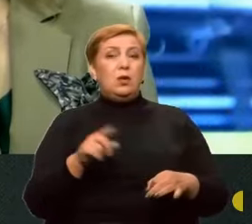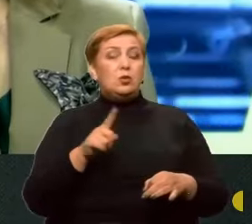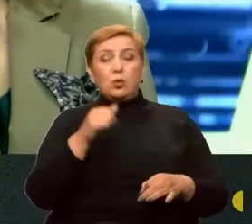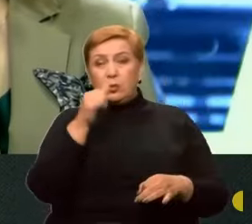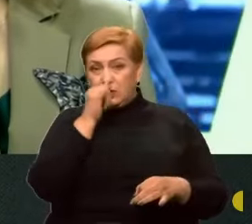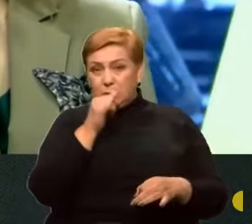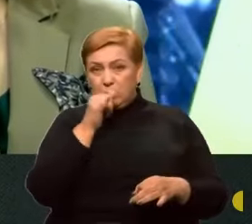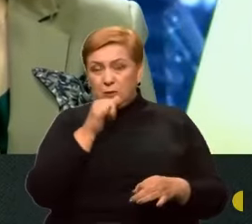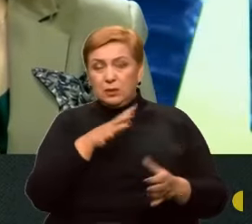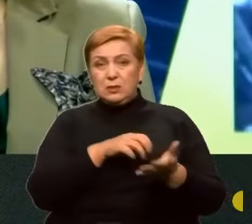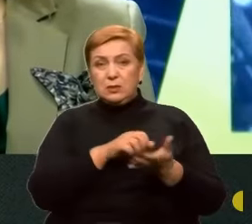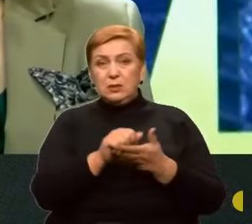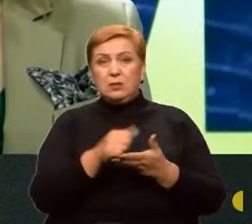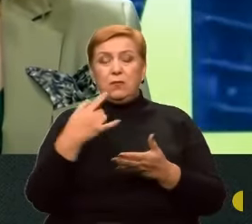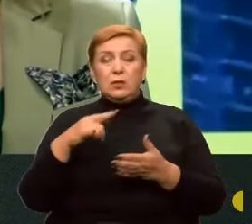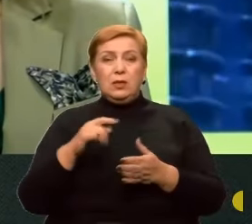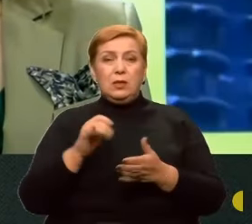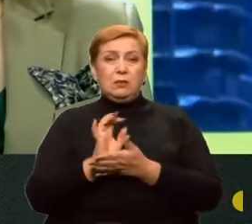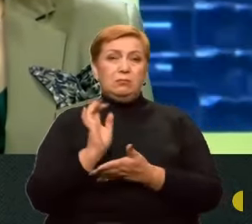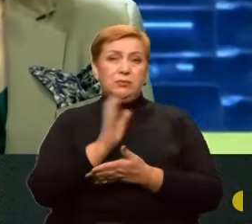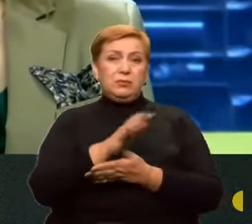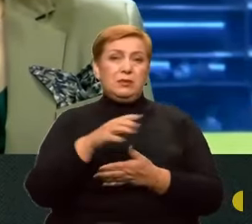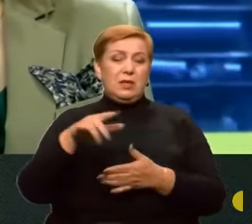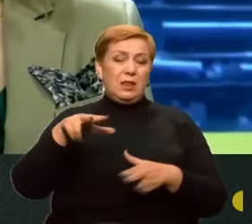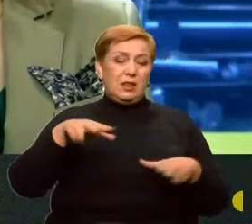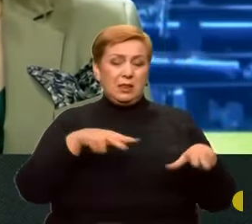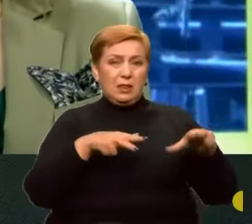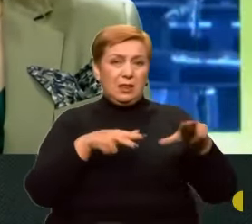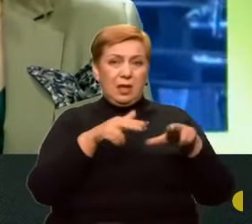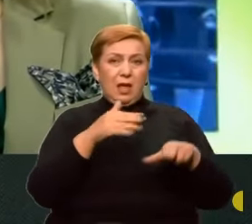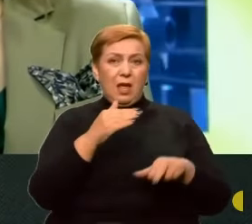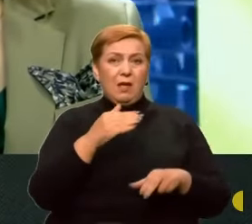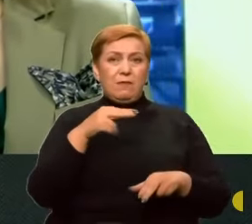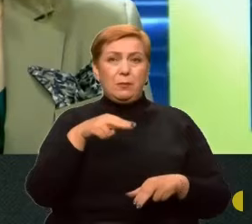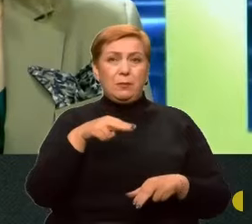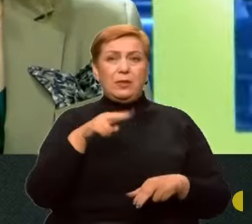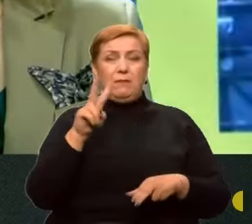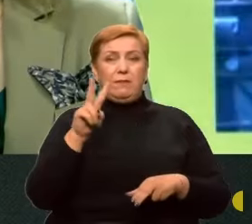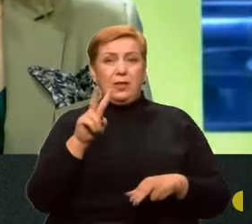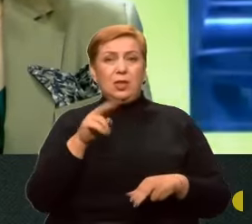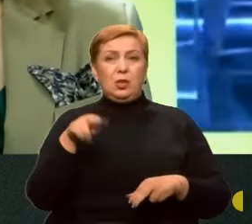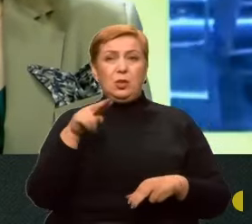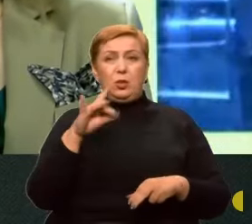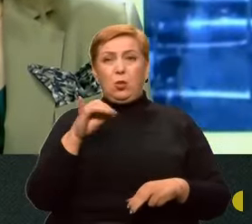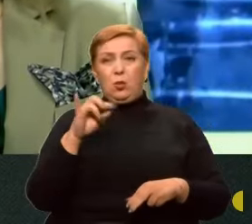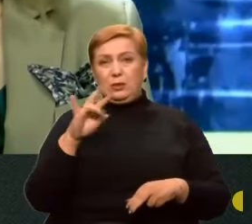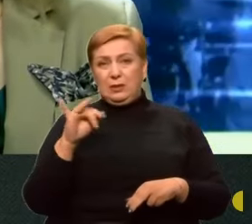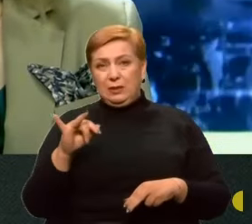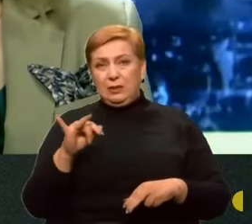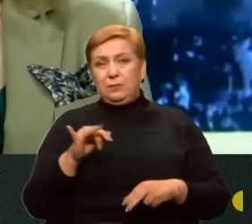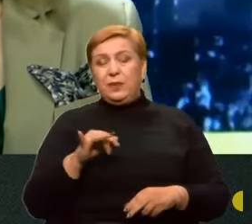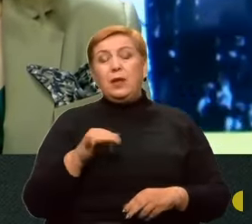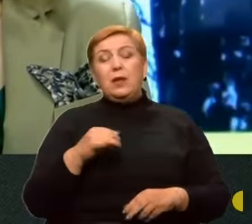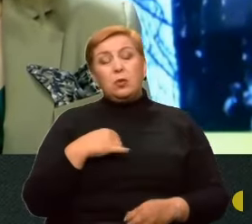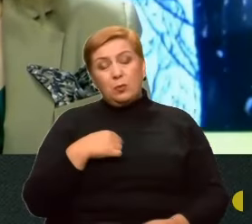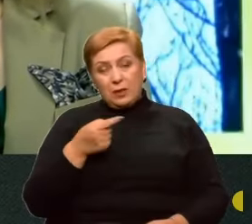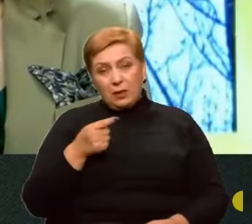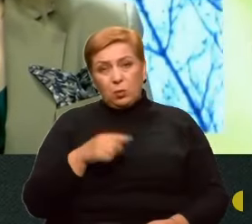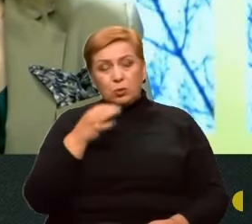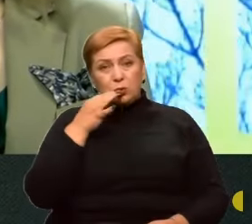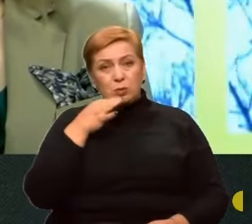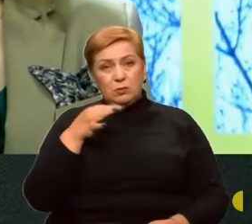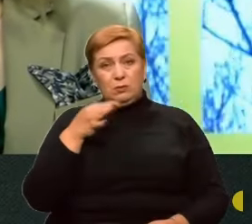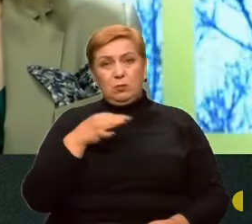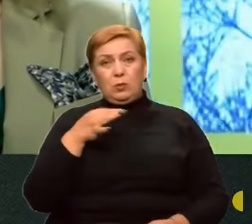добити зі впіві дронів. Але її теж несуть втрати, тому що ми теж досвіду набралися, але, на жаль, іноді ціної втрати